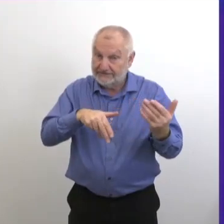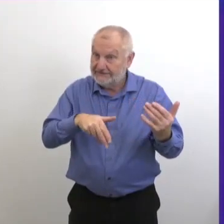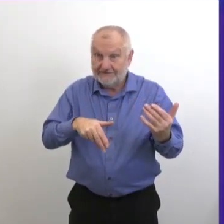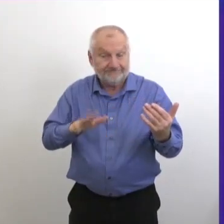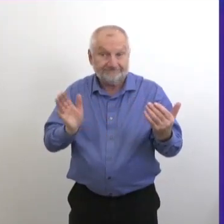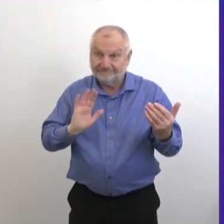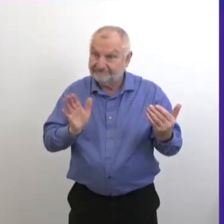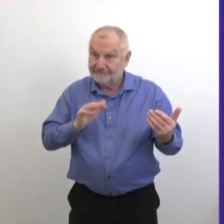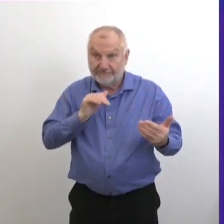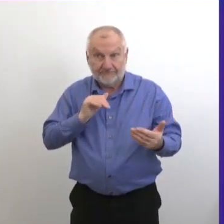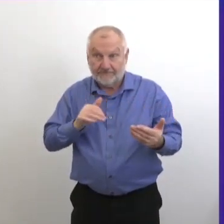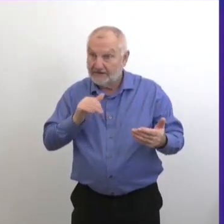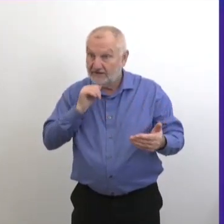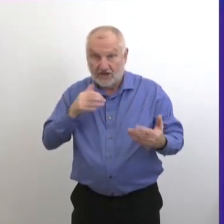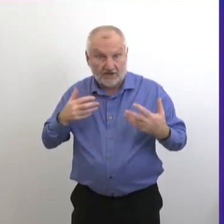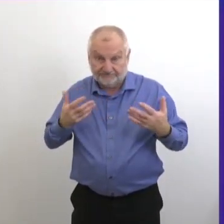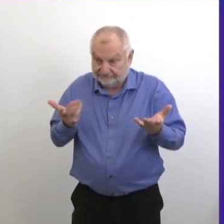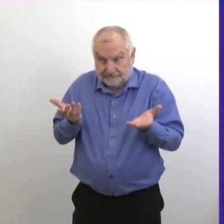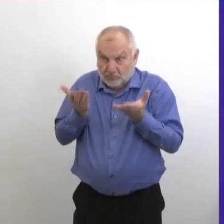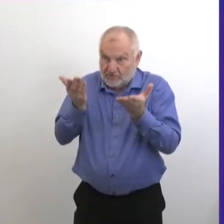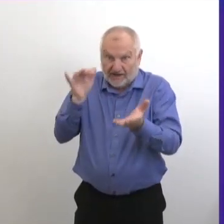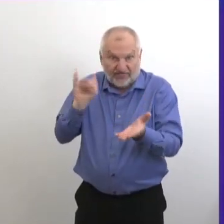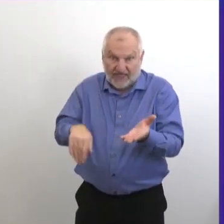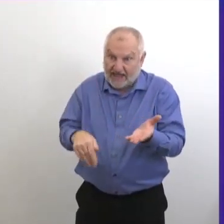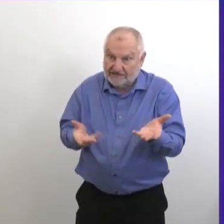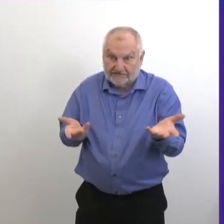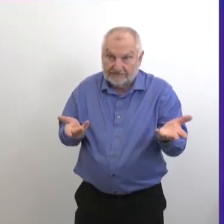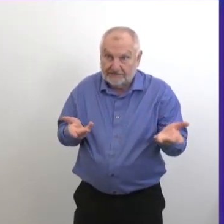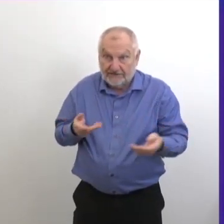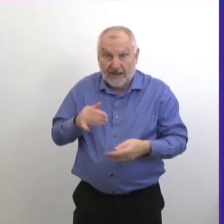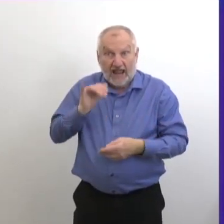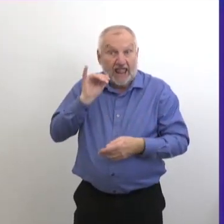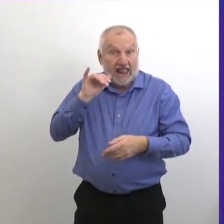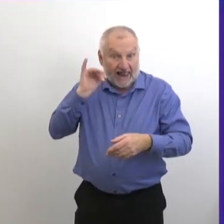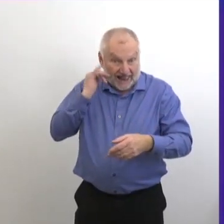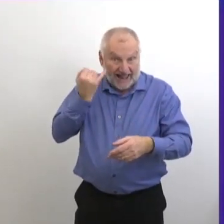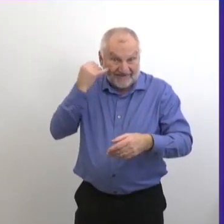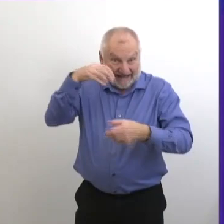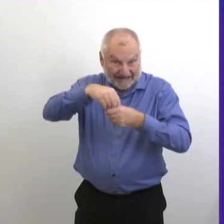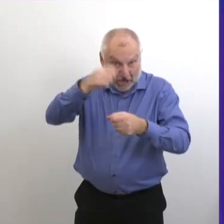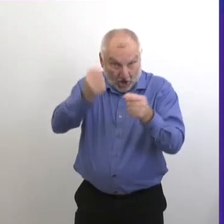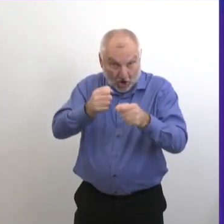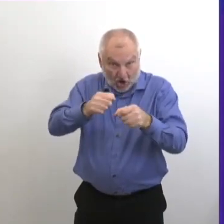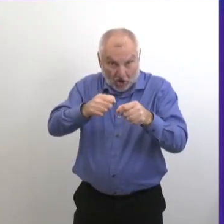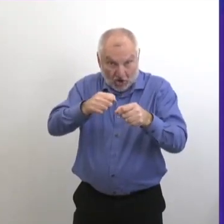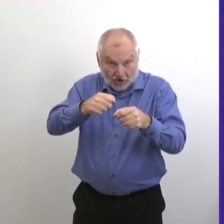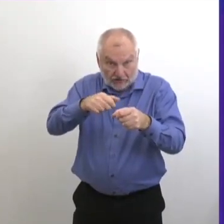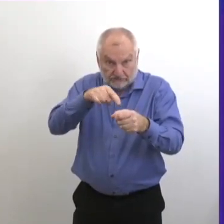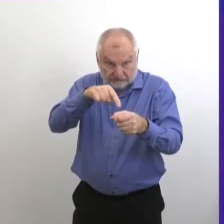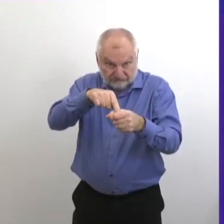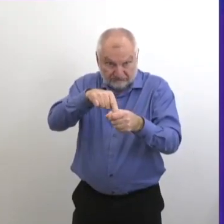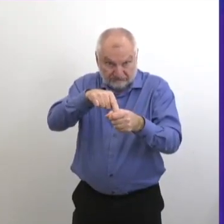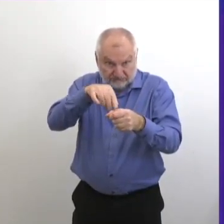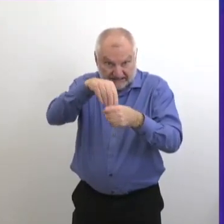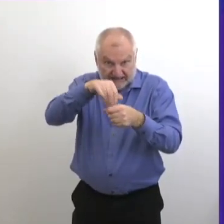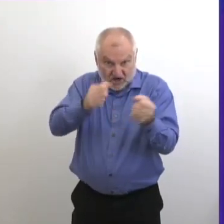ne recommanderaient pas que ça, ça se produise. En ce qui concerne les voitures qui conduisent au travers